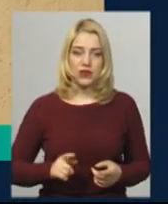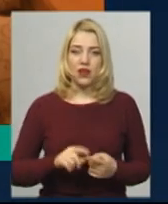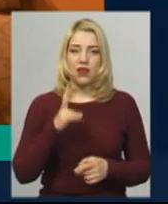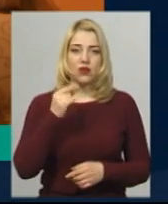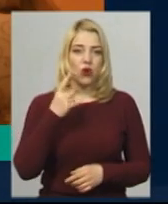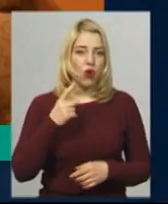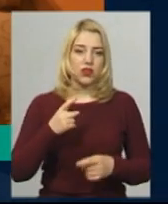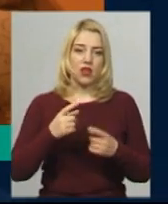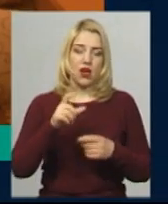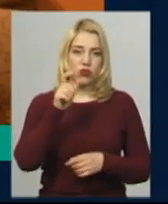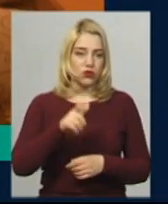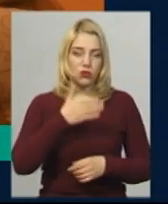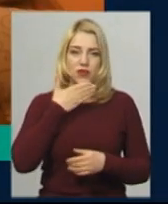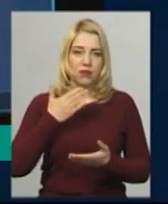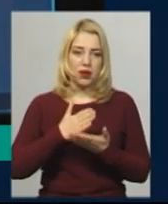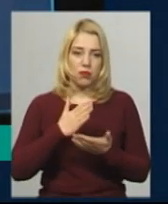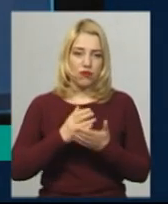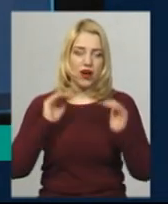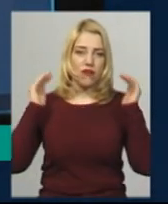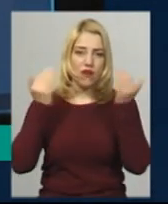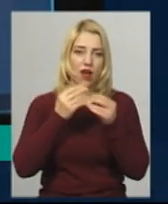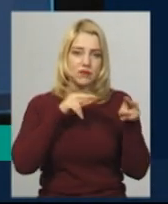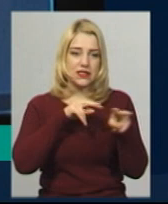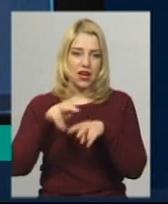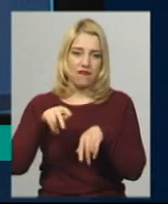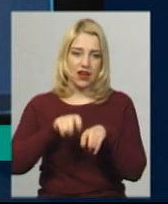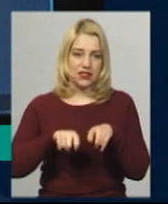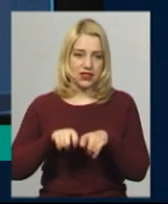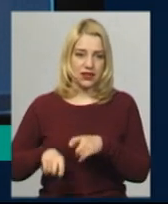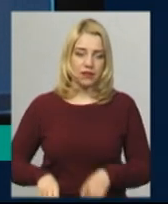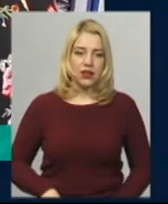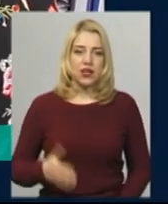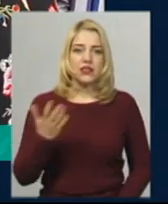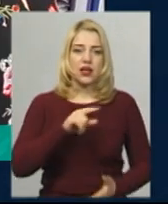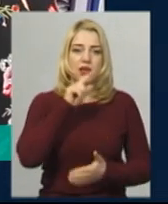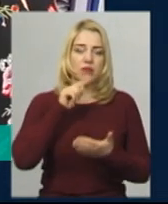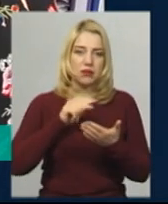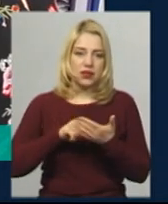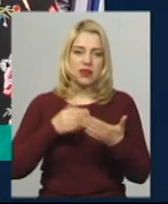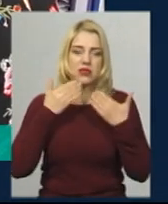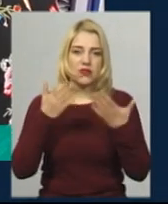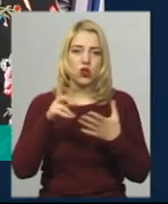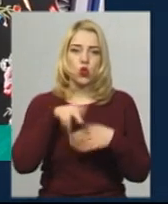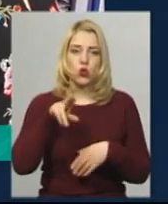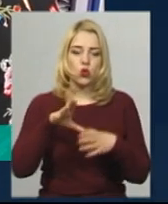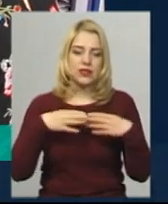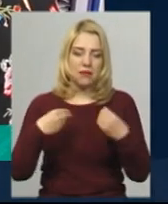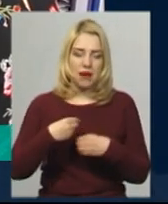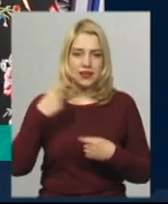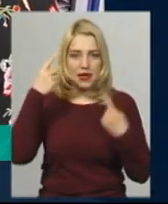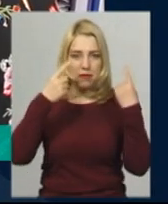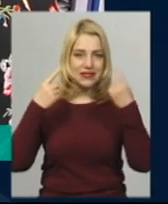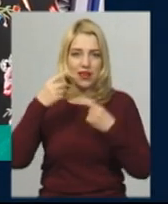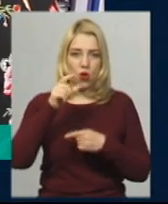закладах обсервації на Хмельниччині. З якими питаннями найчастіше звертаються до сімейних психологів у період карантину?